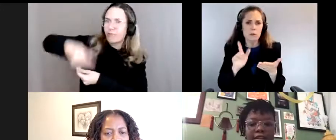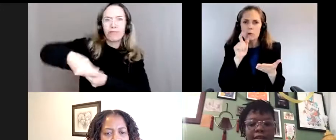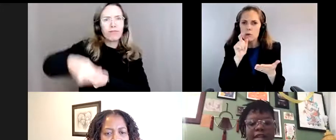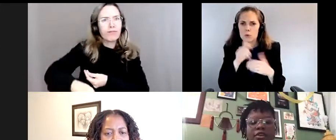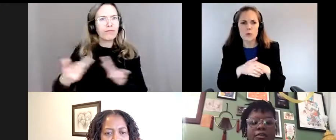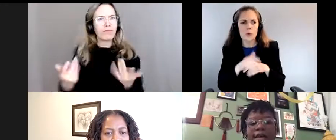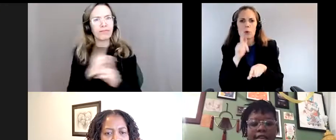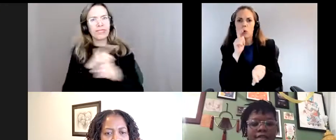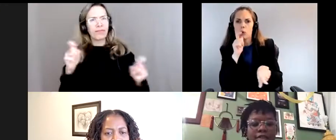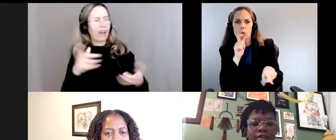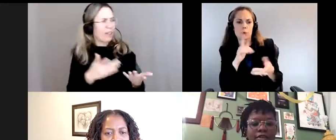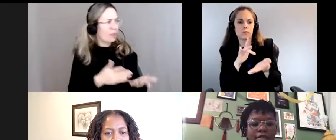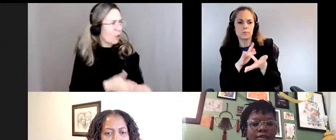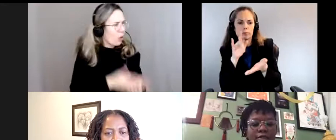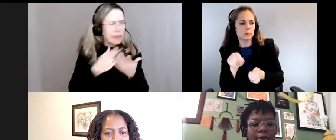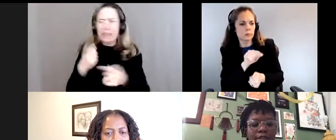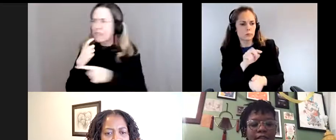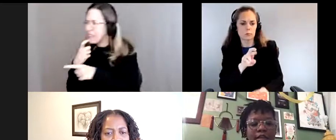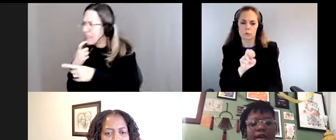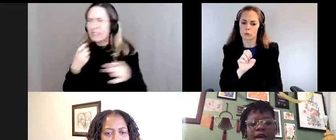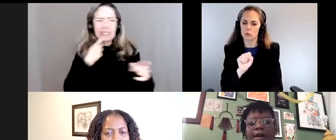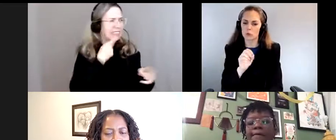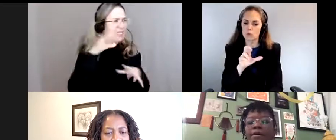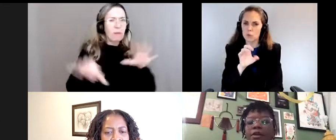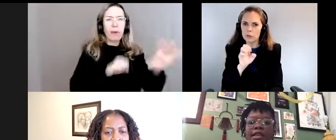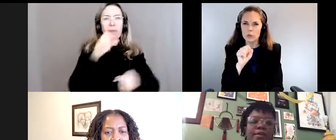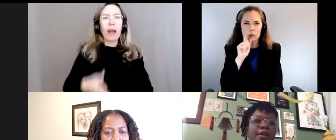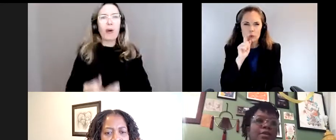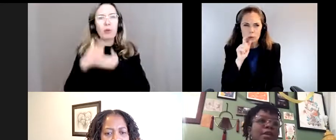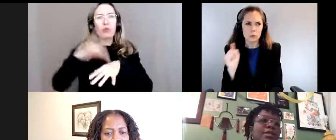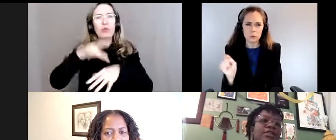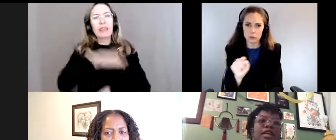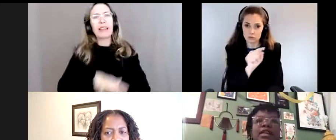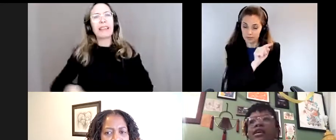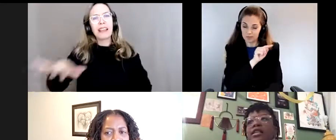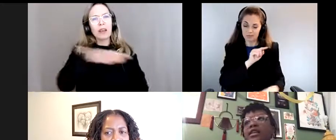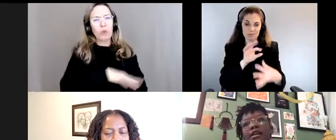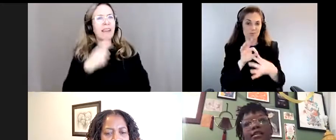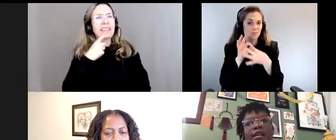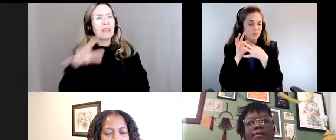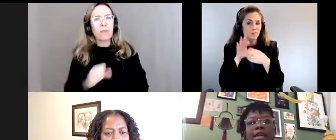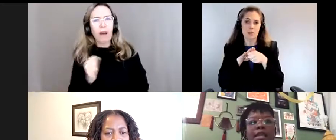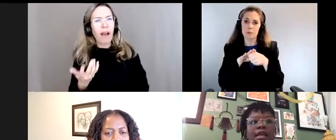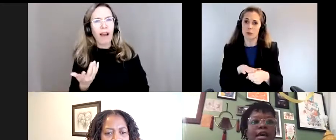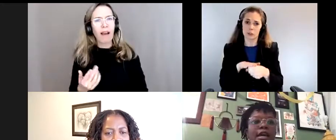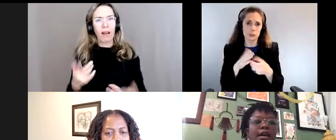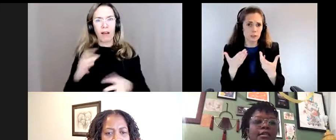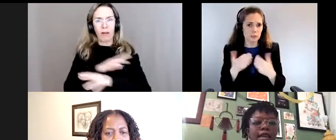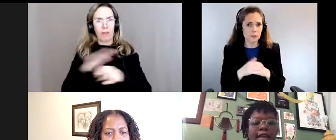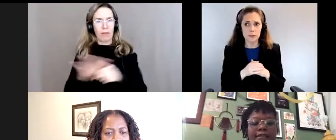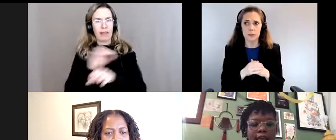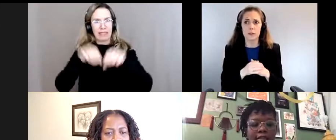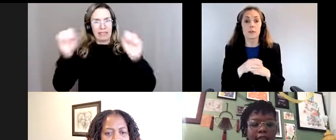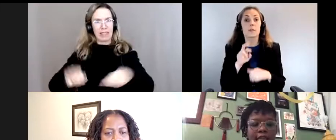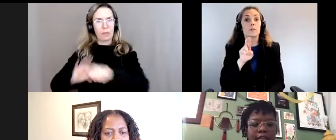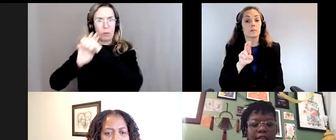différentes ressources qui et qui vraiment utilisent les ressources de nos territoires. Donc, quand on pense à tous ces systèmes d'oppression, pense à